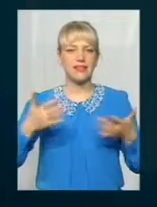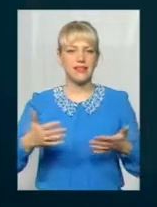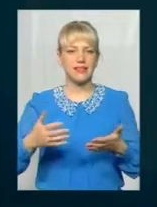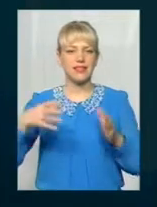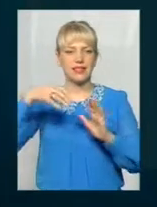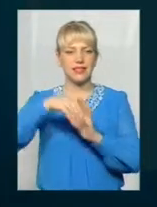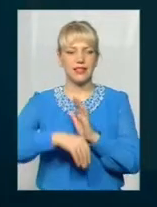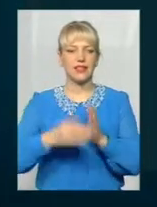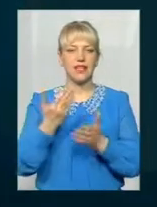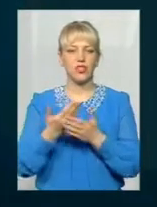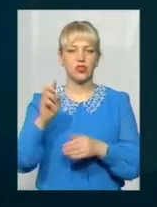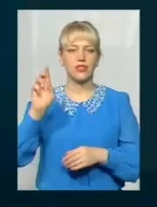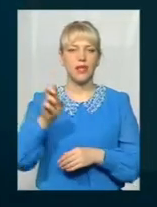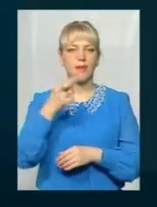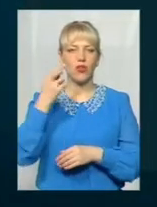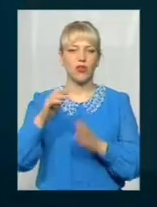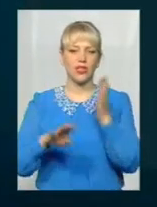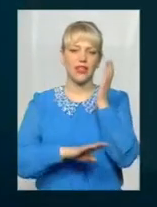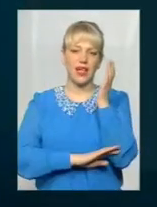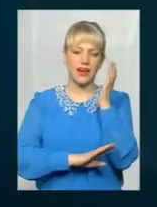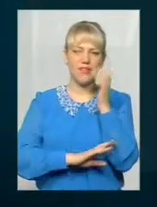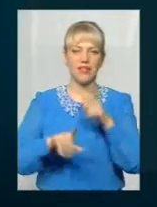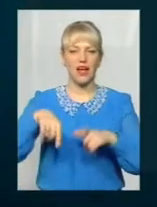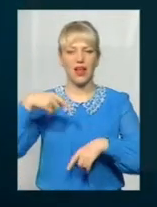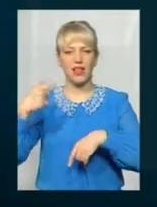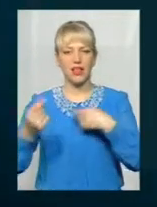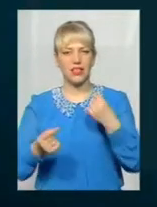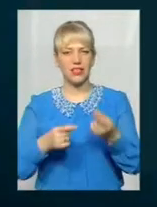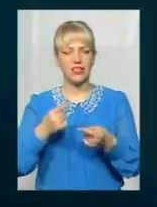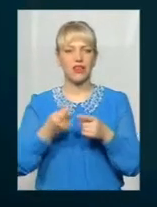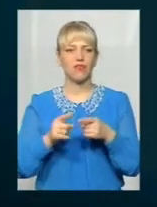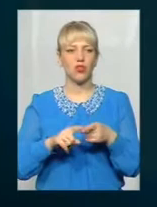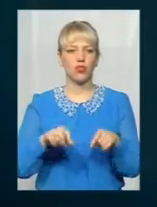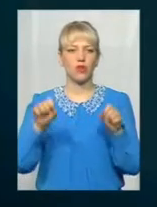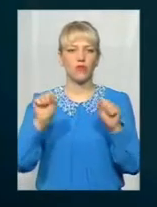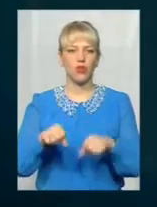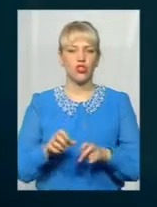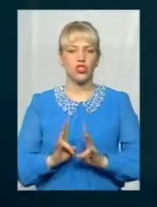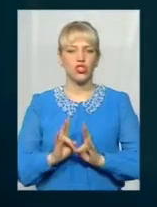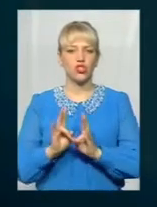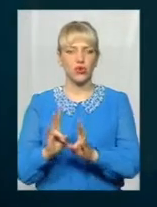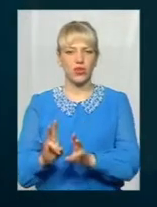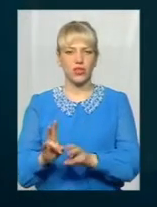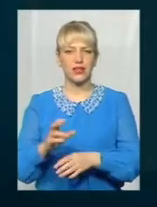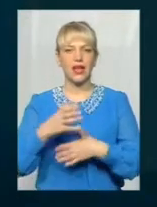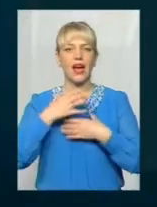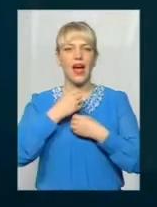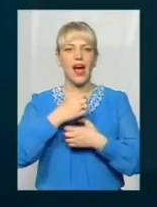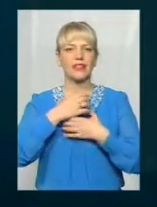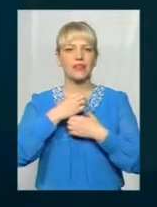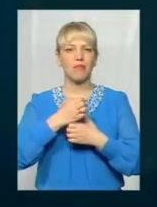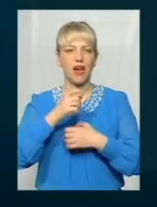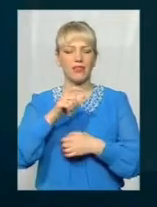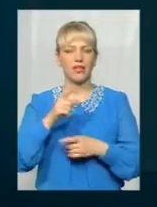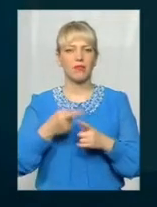субстрат, тобто деревина, листя, воно може шкодити асматікам, просто як